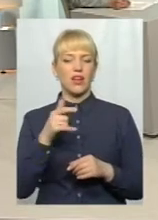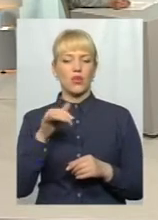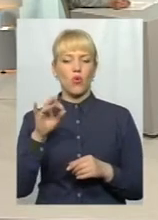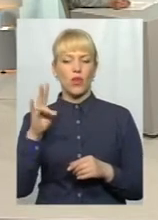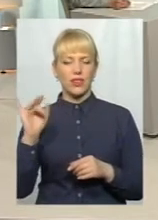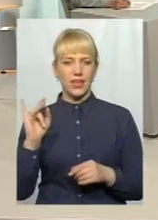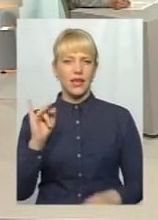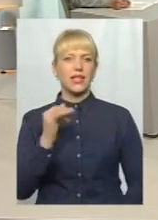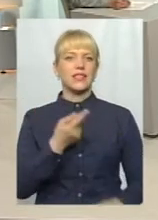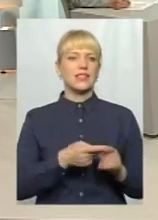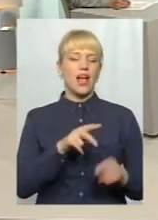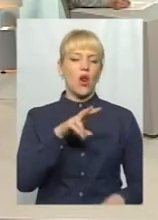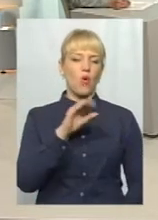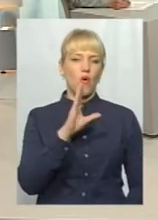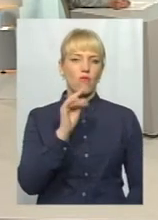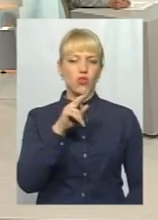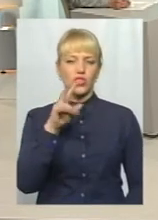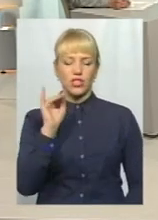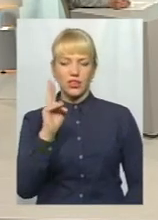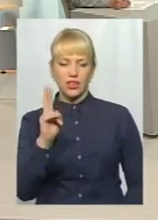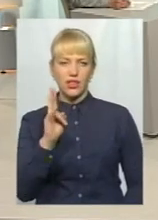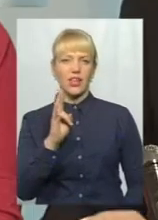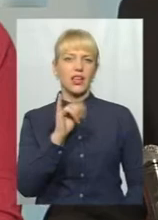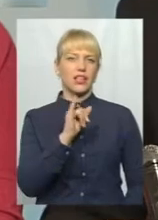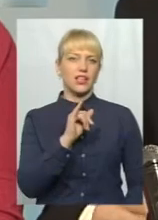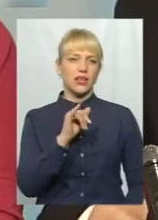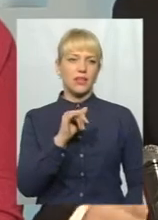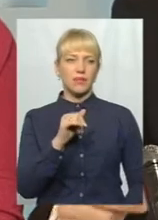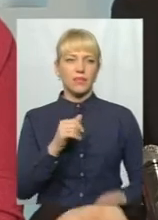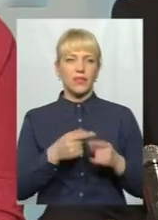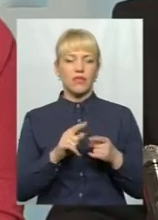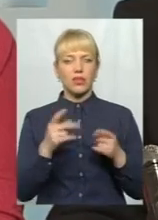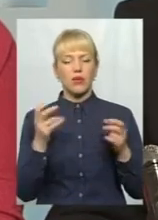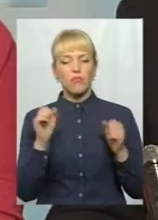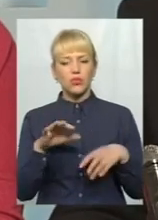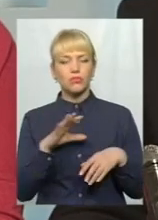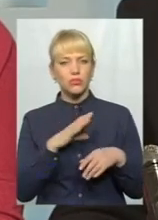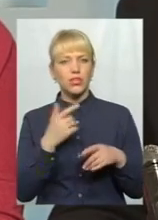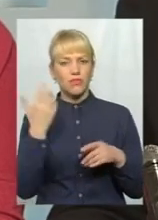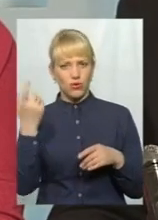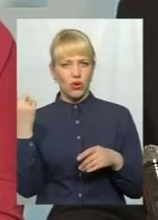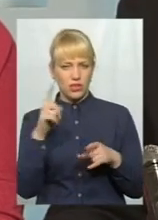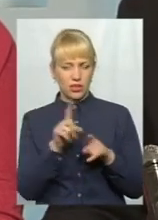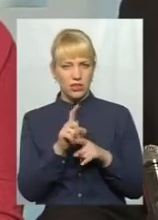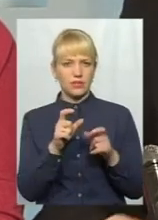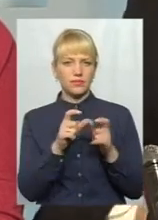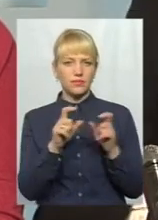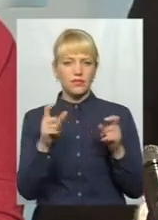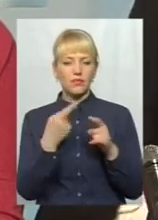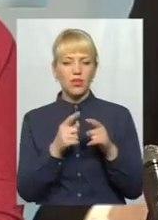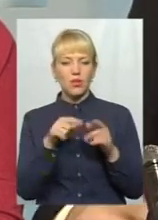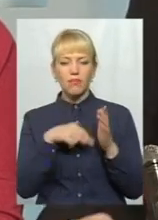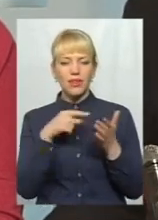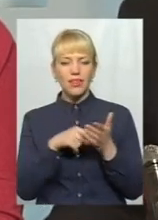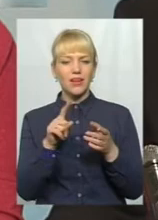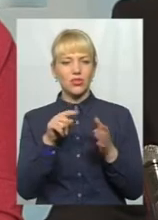Льовичко, які контролюють два обленерго. Тому, може, треба розвиток і питання, що стосується будівництва 6 ГЕС, треба